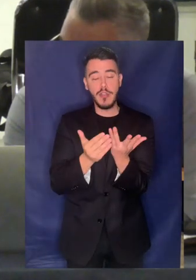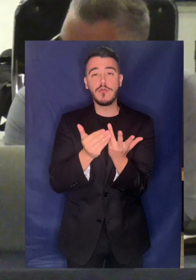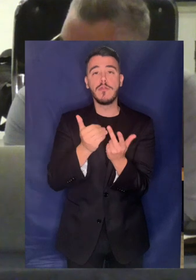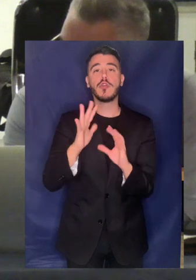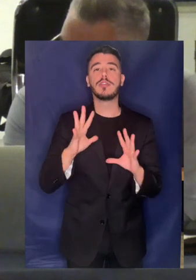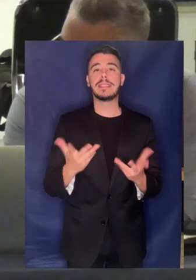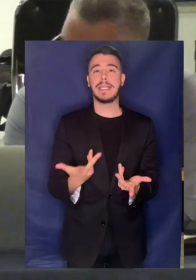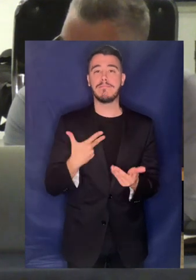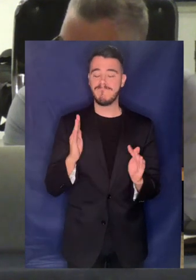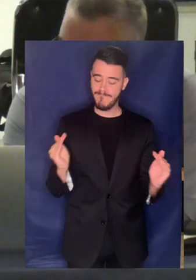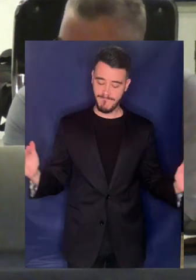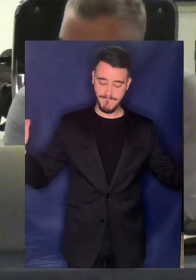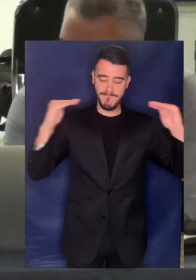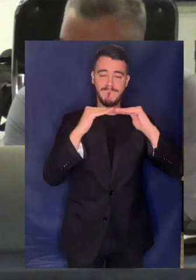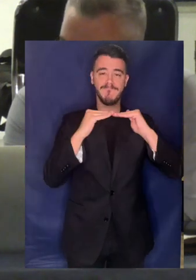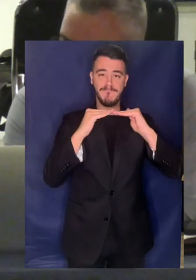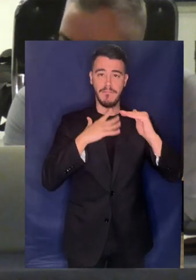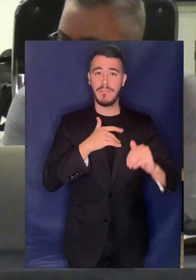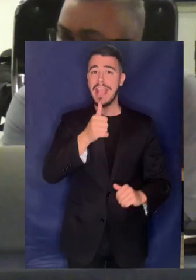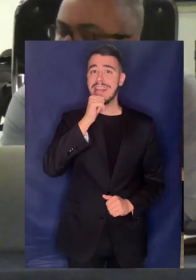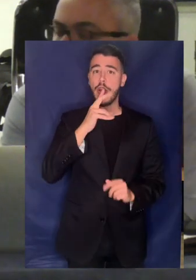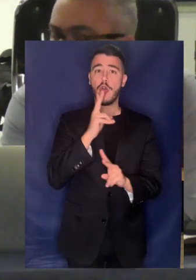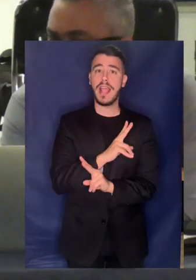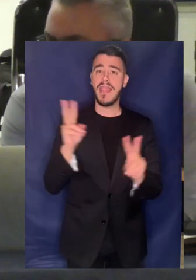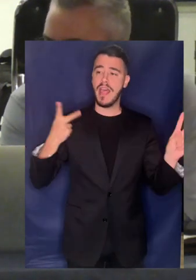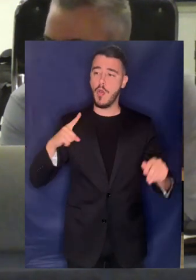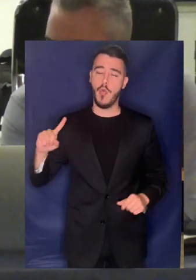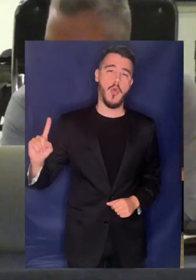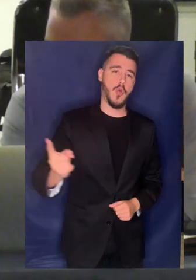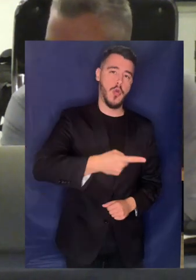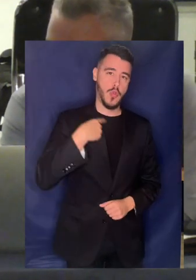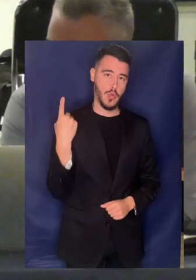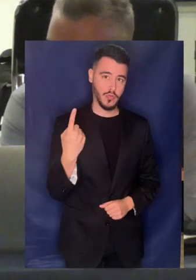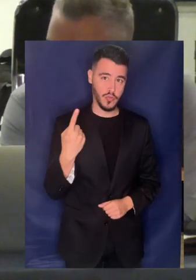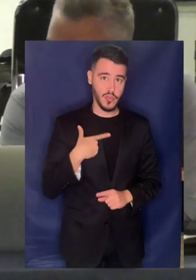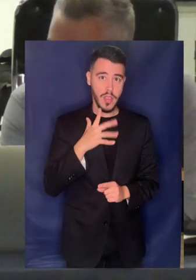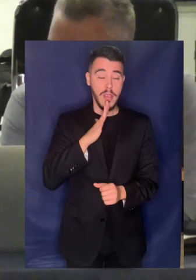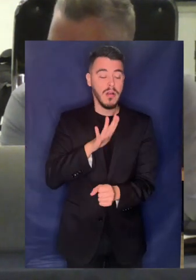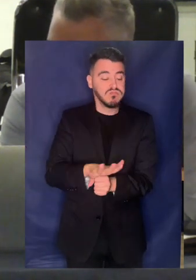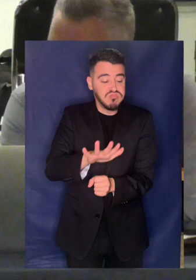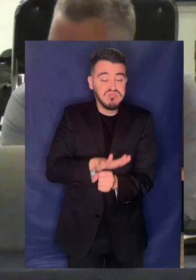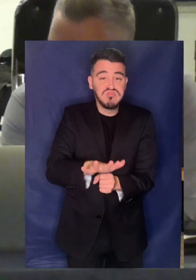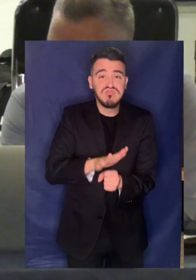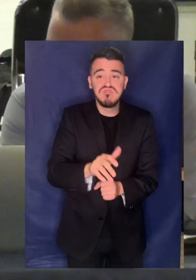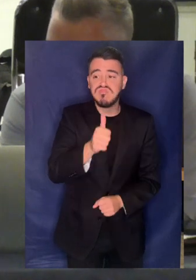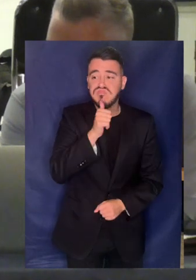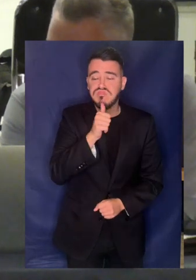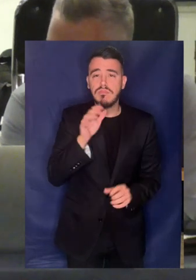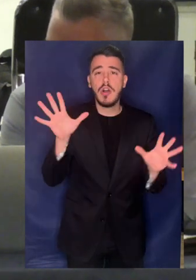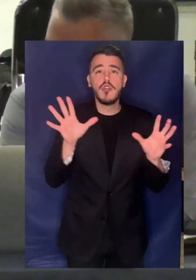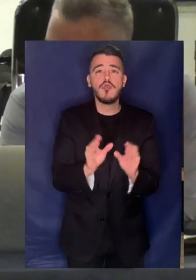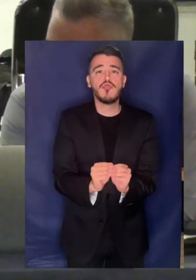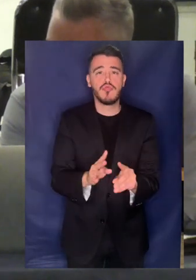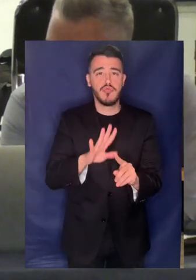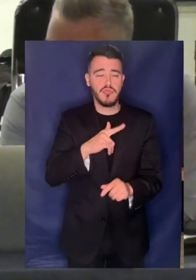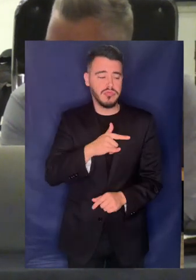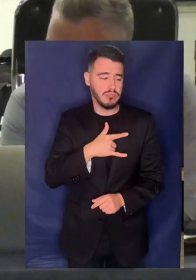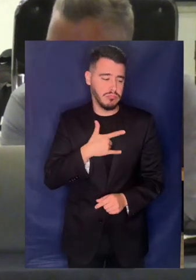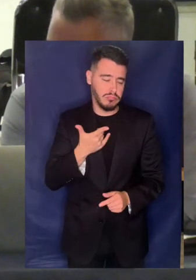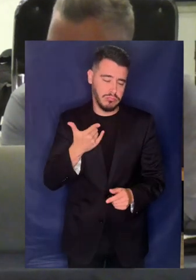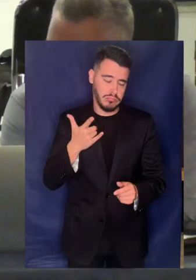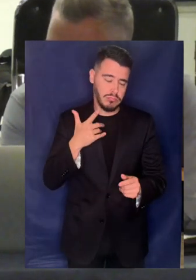και ισότιμη πρόσβαση σε ασφαλές και πόσιμο νερό για όλους Επαρκής και ισότιμη πρόσβαση σε εγκαταστάσεις συστήματα υγιεινής για όλους